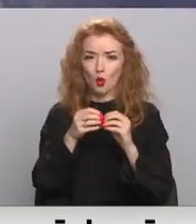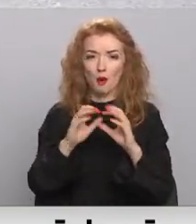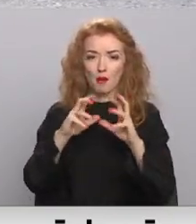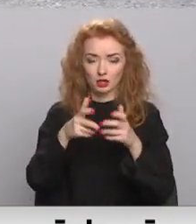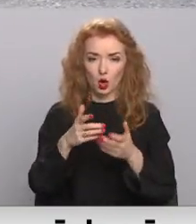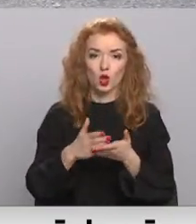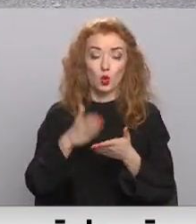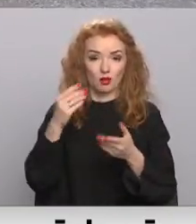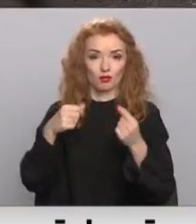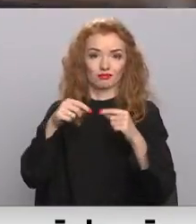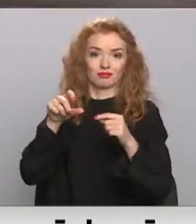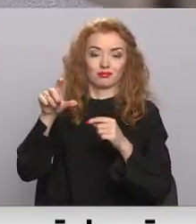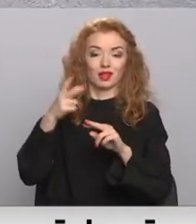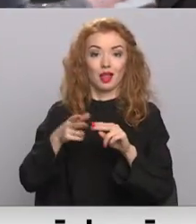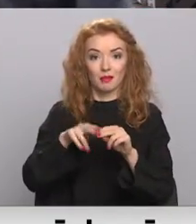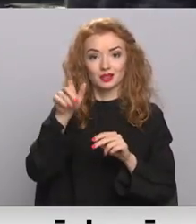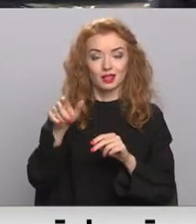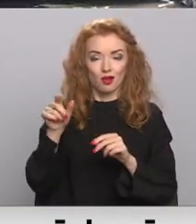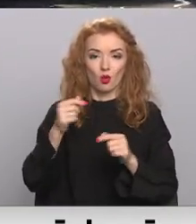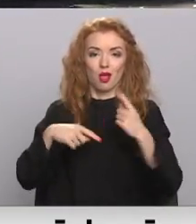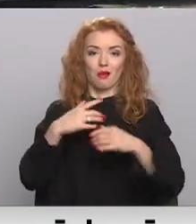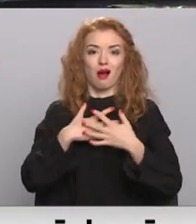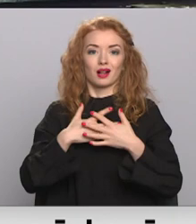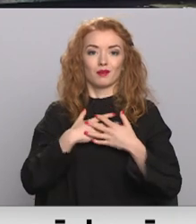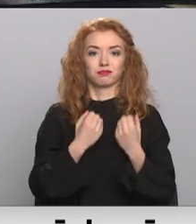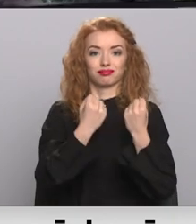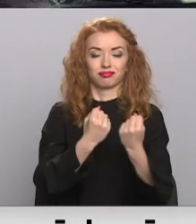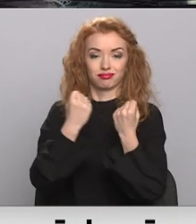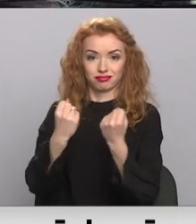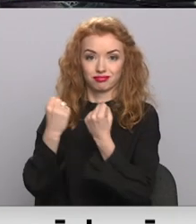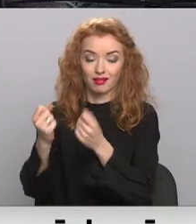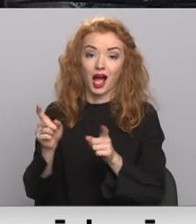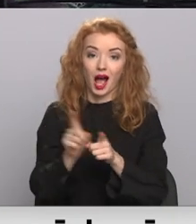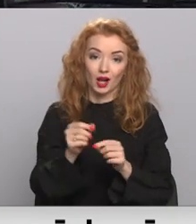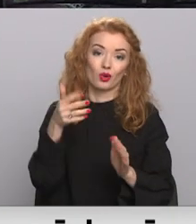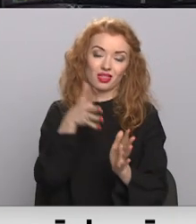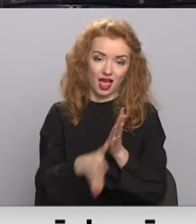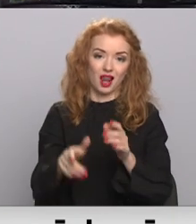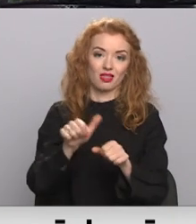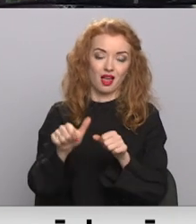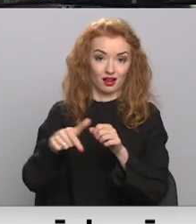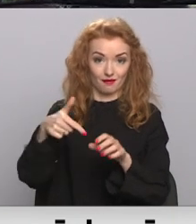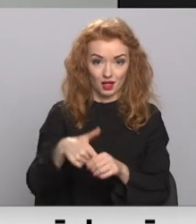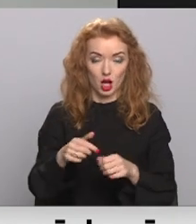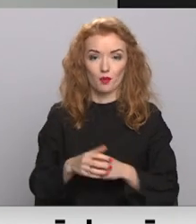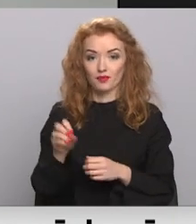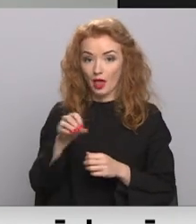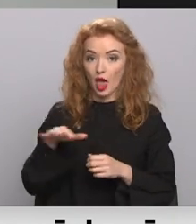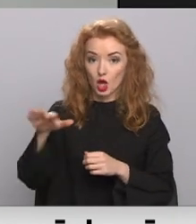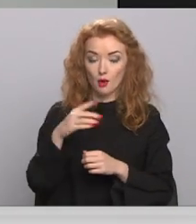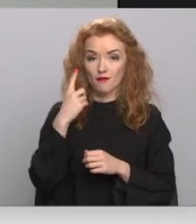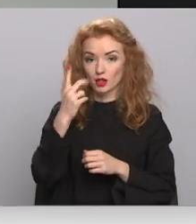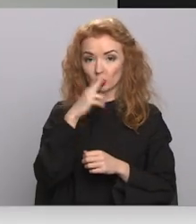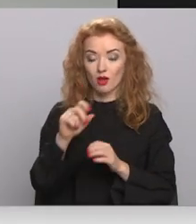notikusi. Tāpēc cilvēki atsākuši aktīvāk pārvietoties. Tātad arī tērēt degvielu. Arī Eiropā viens no iemes